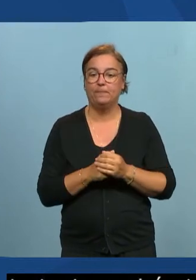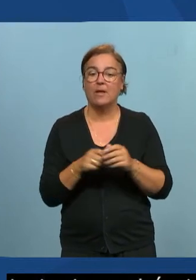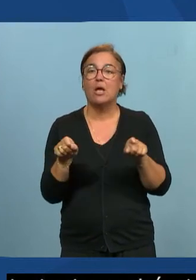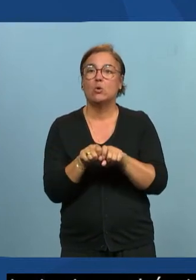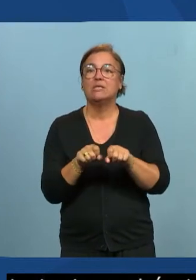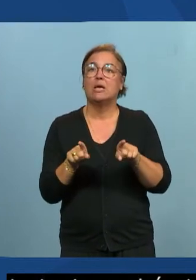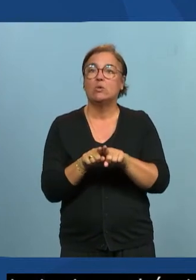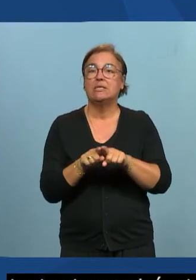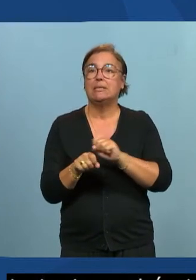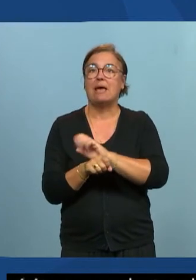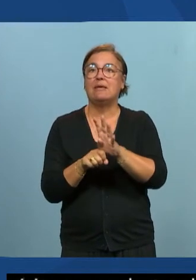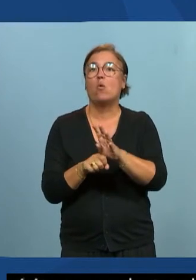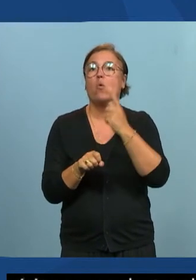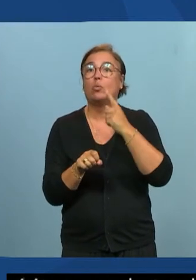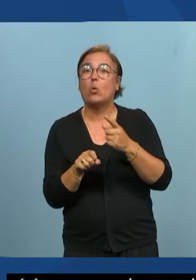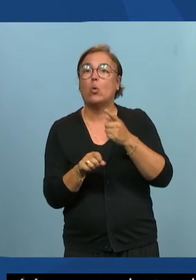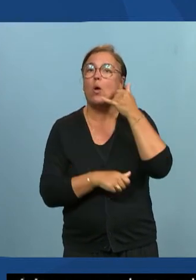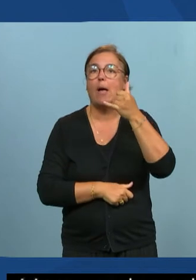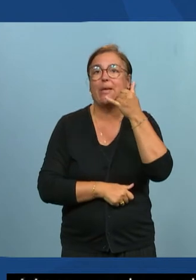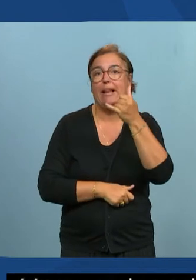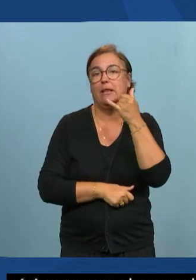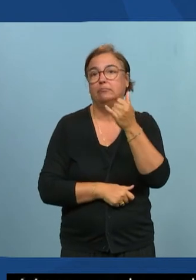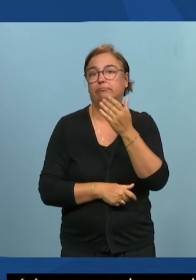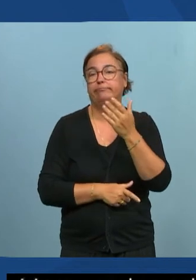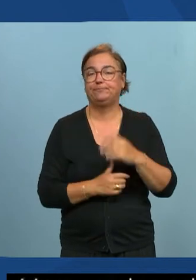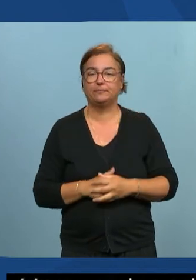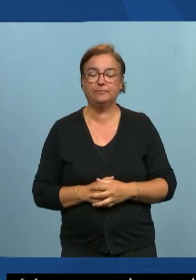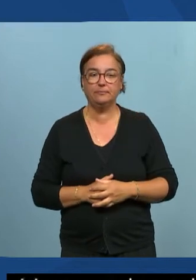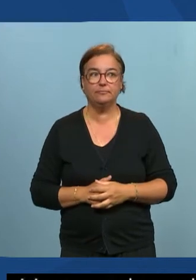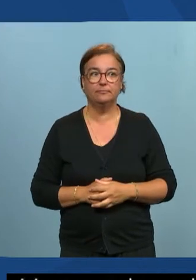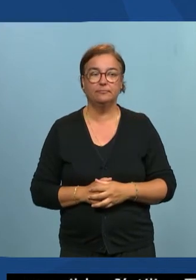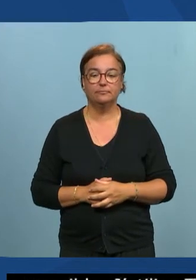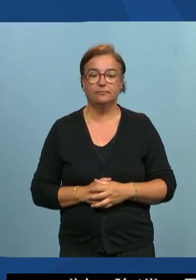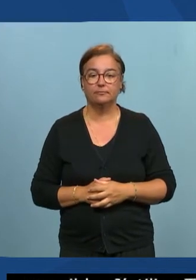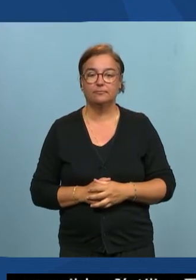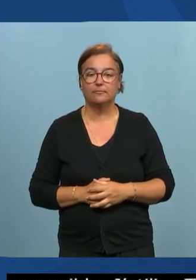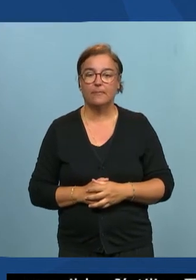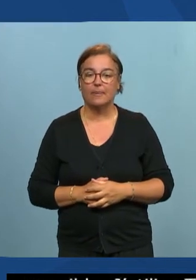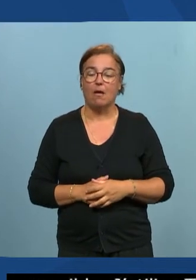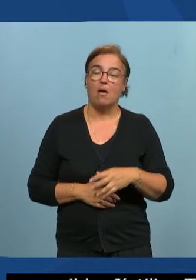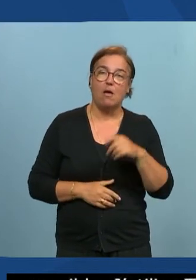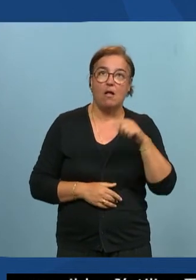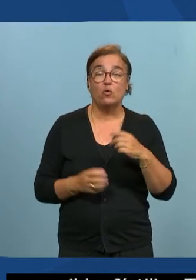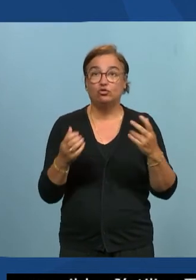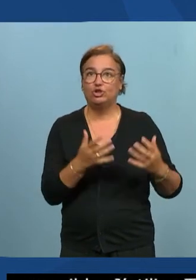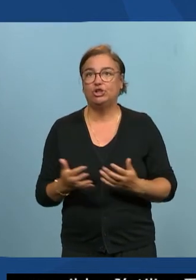les réunions et appel téléphonique pour savoir les chiffres vraiment c'est difficile à estimer